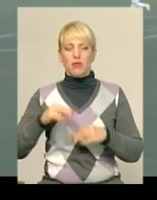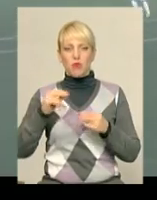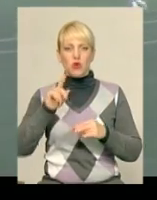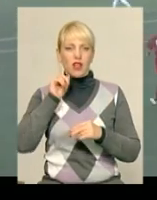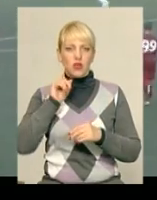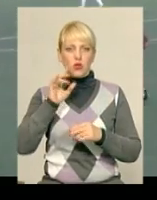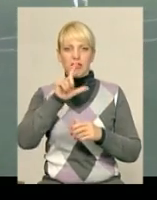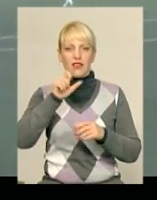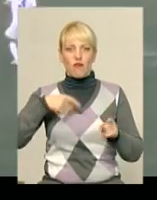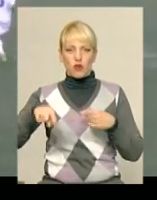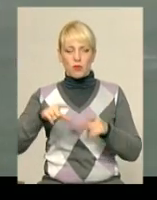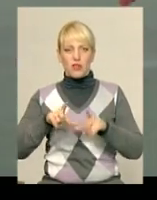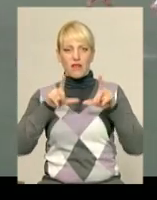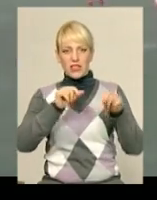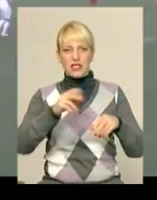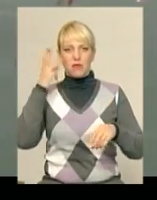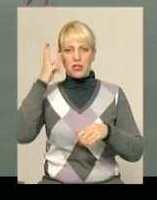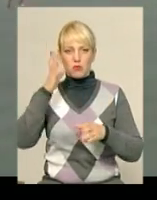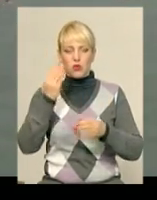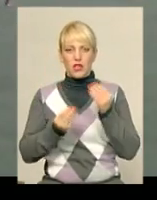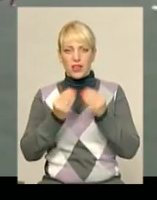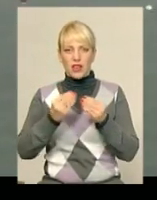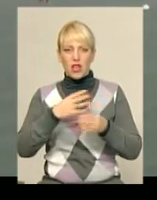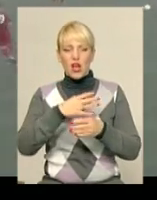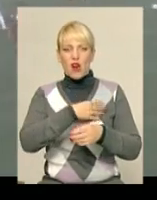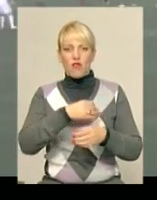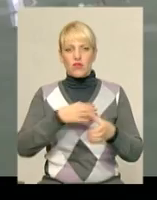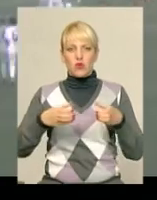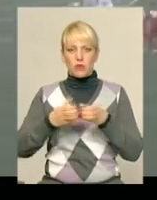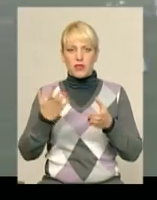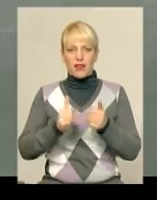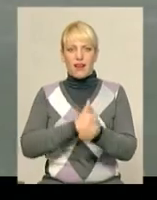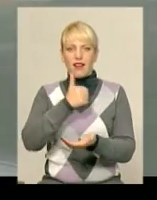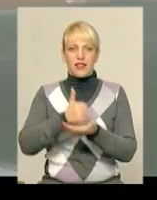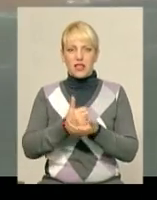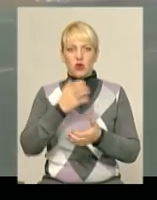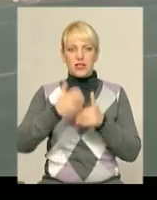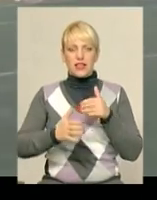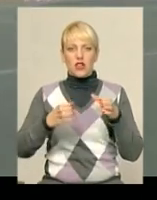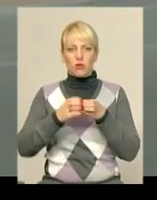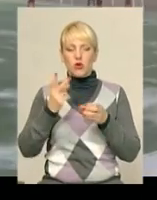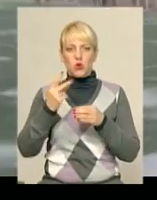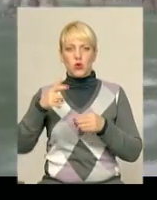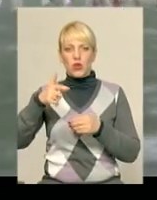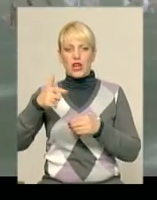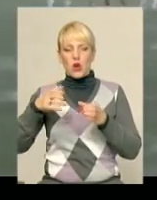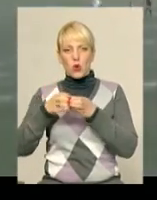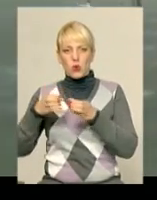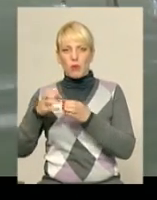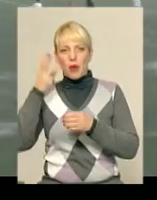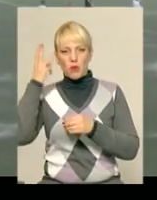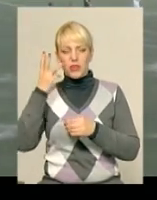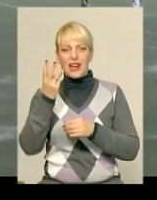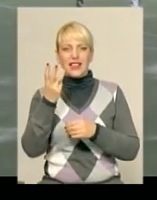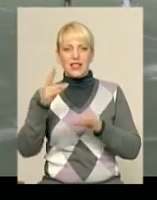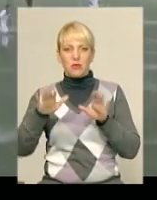футболу. На виїзді хмельничани зіграють з командою «Львів», яка нині лідерує серед команд другої групи. «Поділля» ж знаходиться на третій